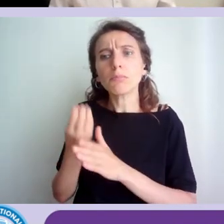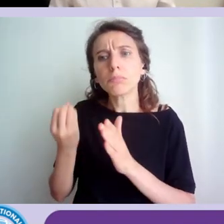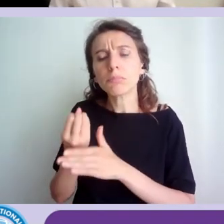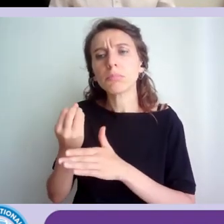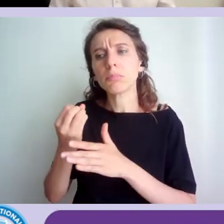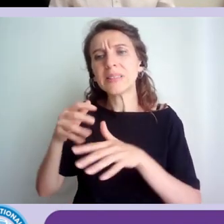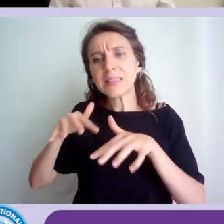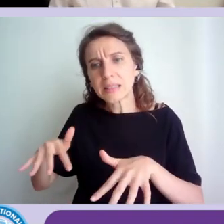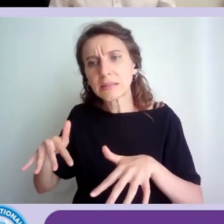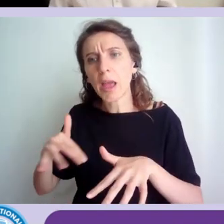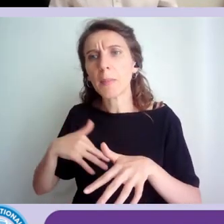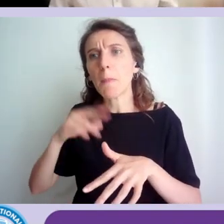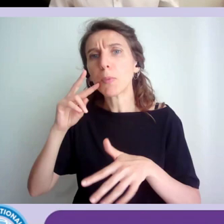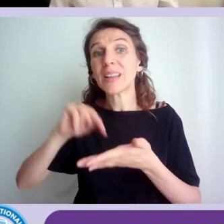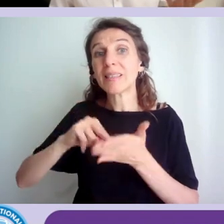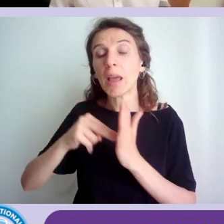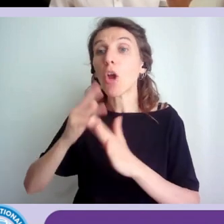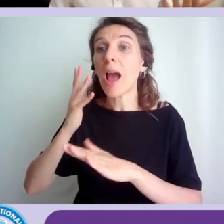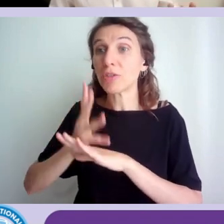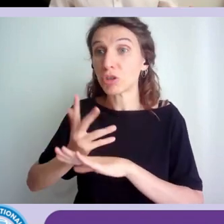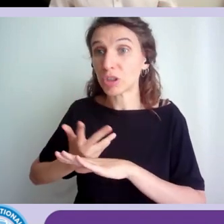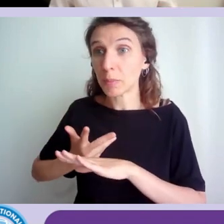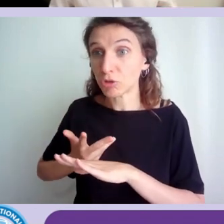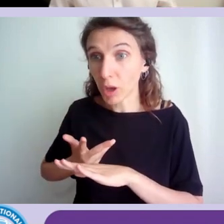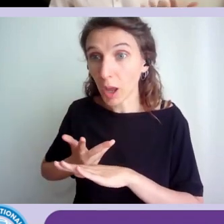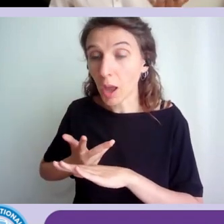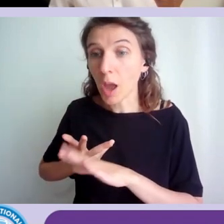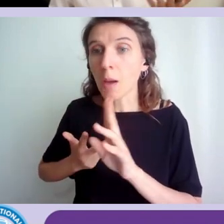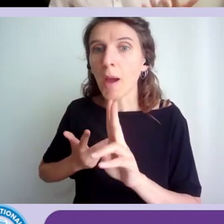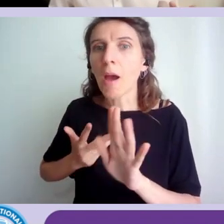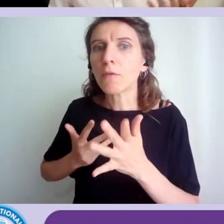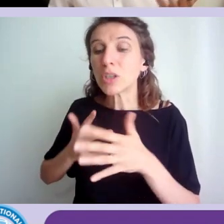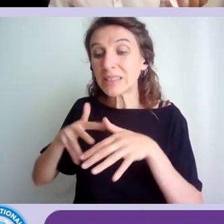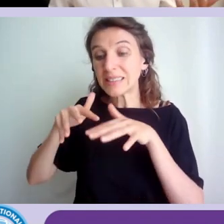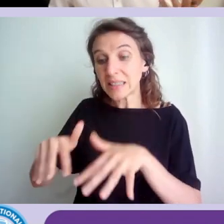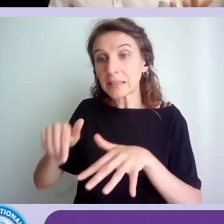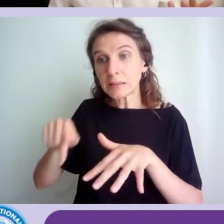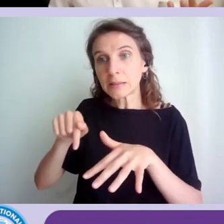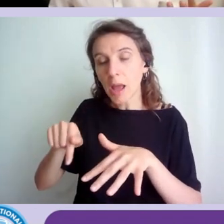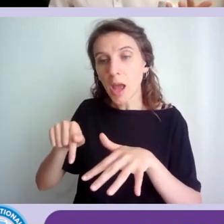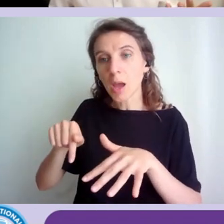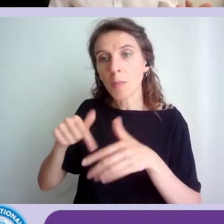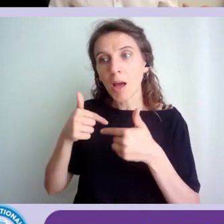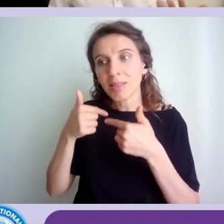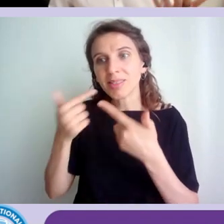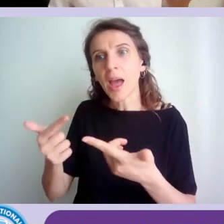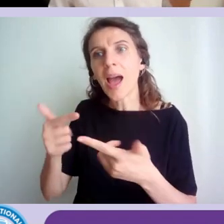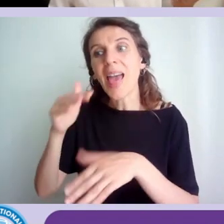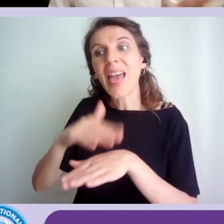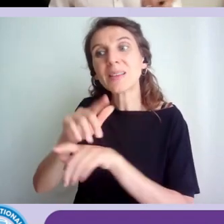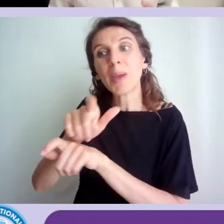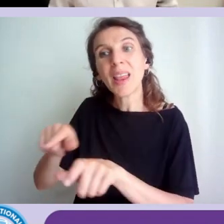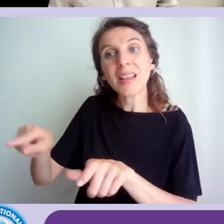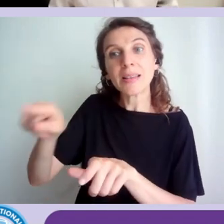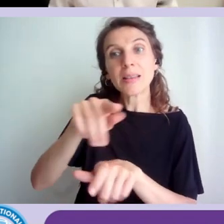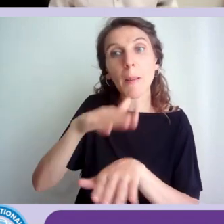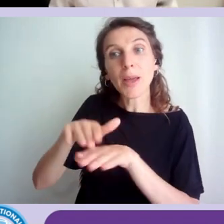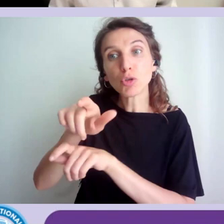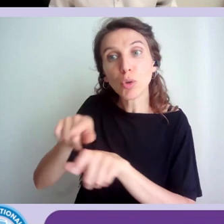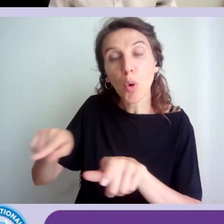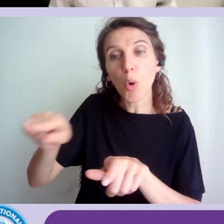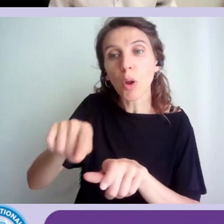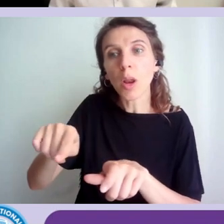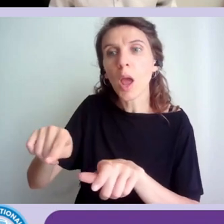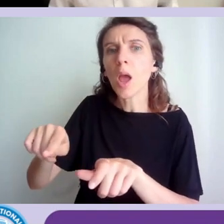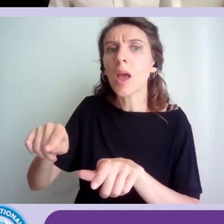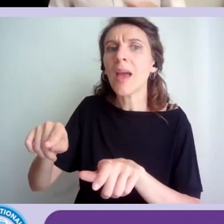tecnicamente accessibili, probabilmente quel sistema offre una qualità dell'esperienza superiore alle